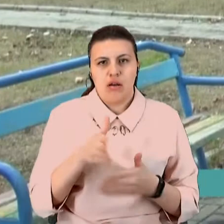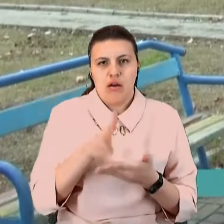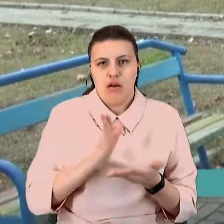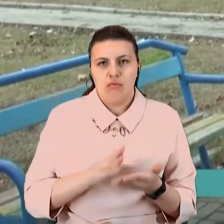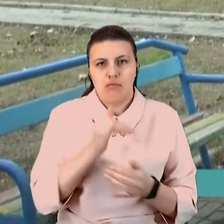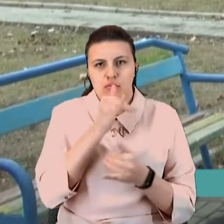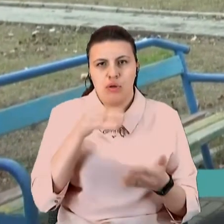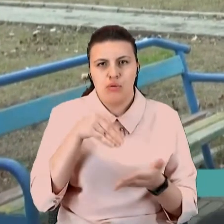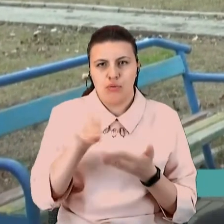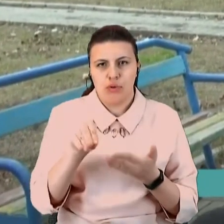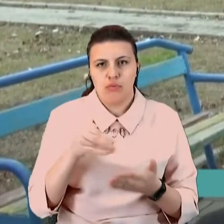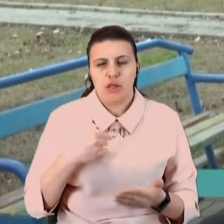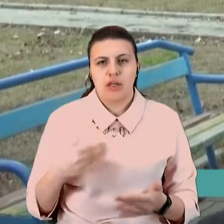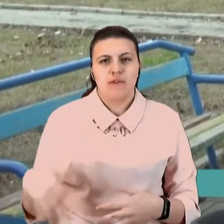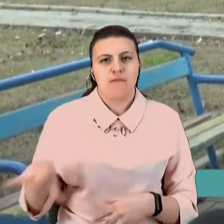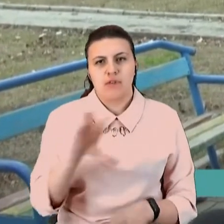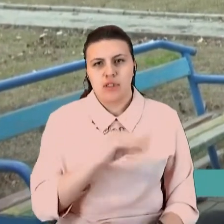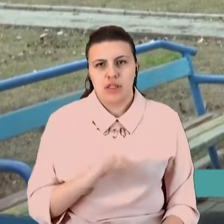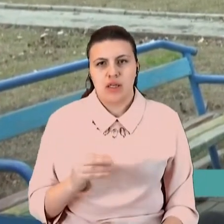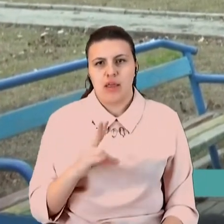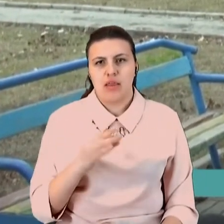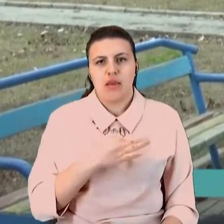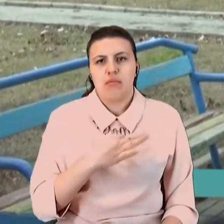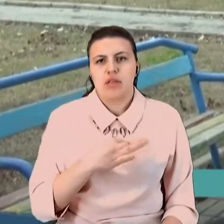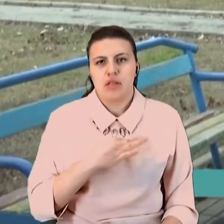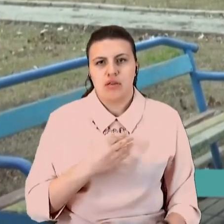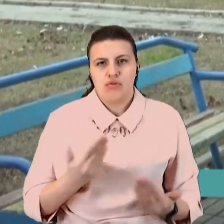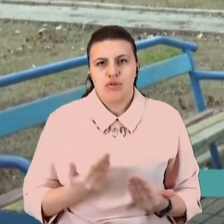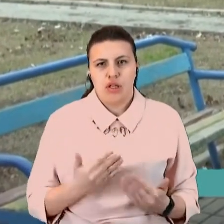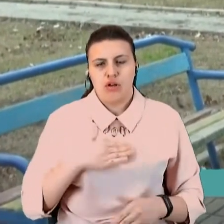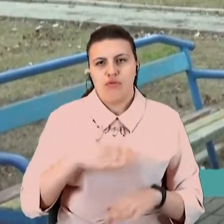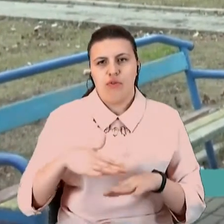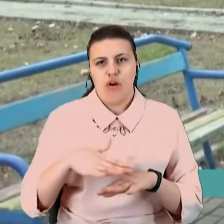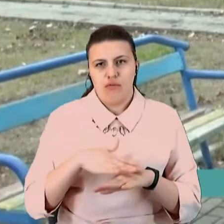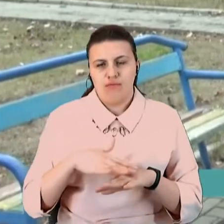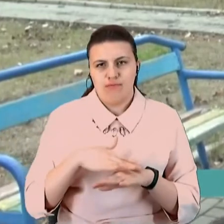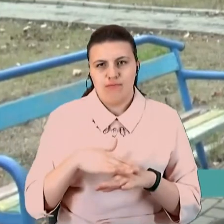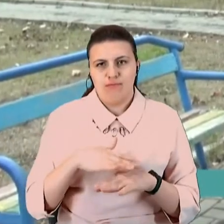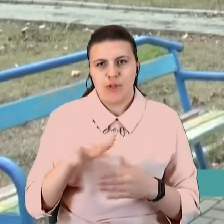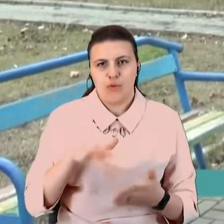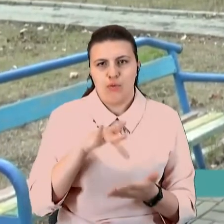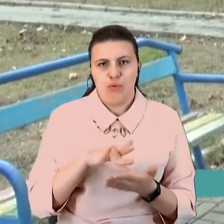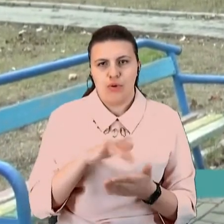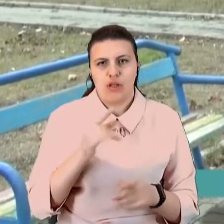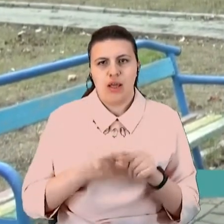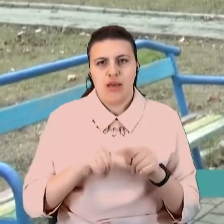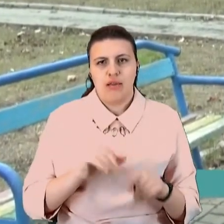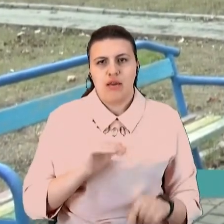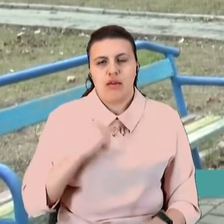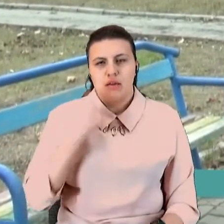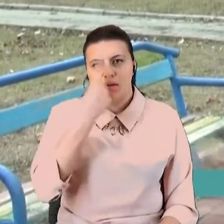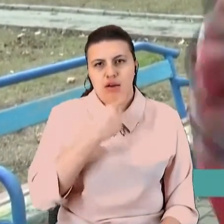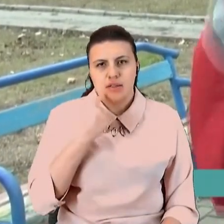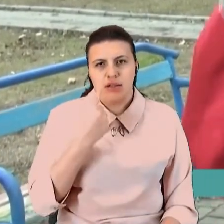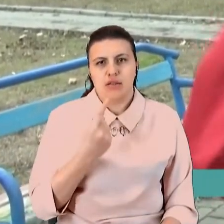привлікаємо всіх небезрізніших громадян нашого міста. Це і частні лица, і шкільники,